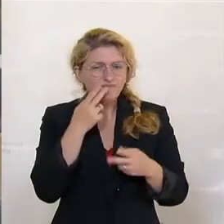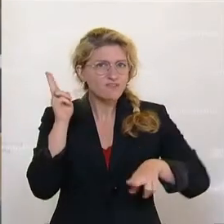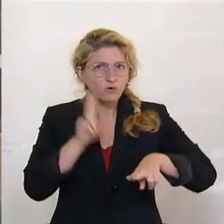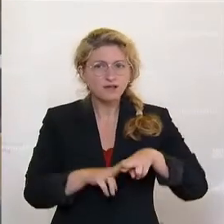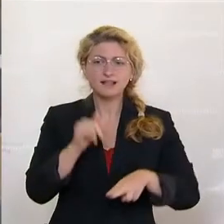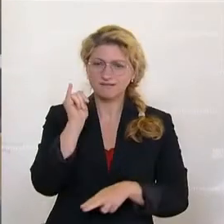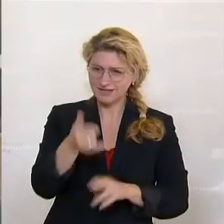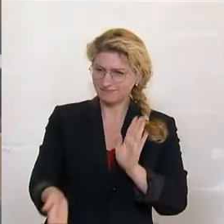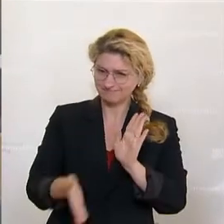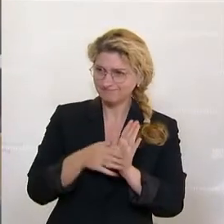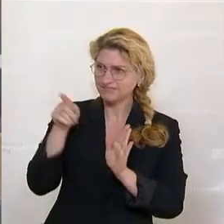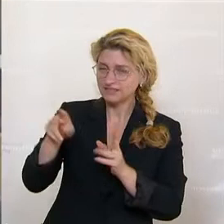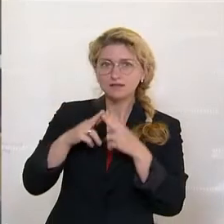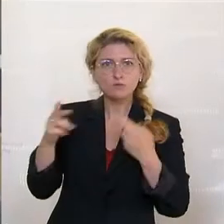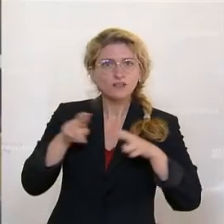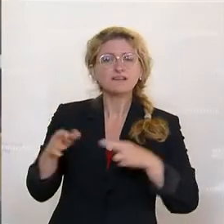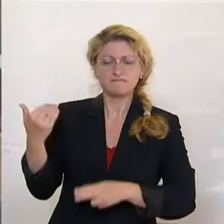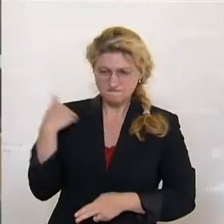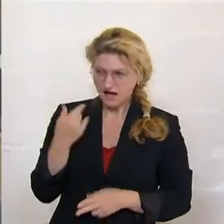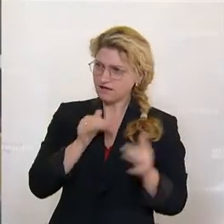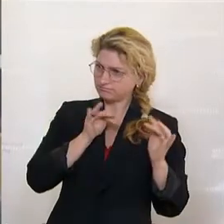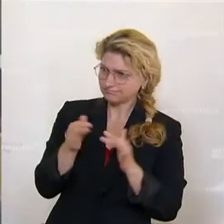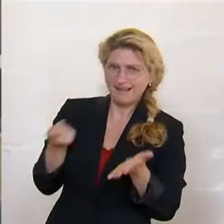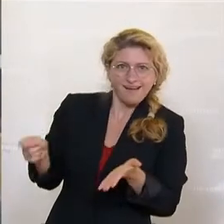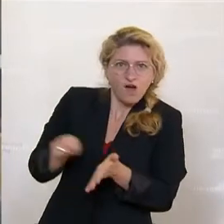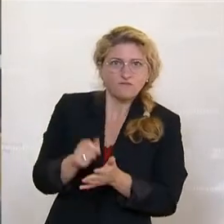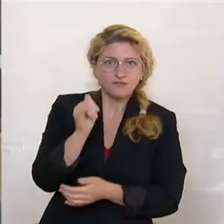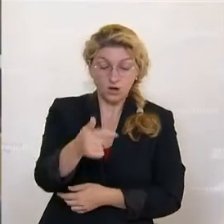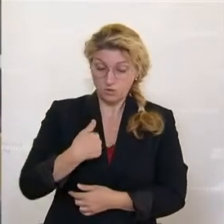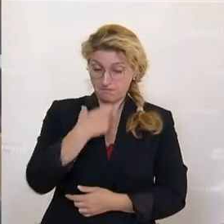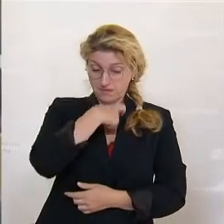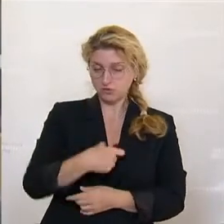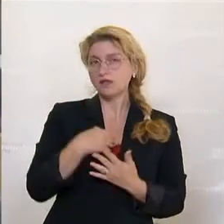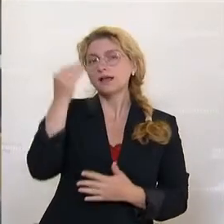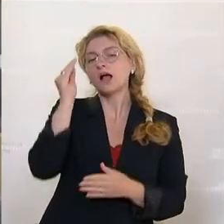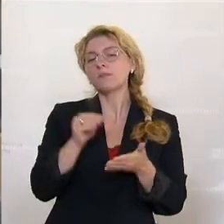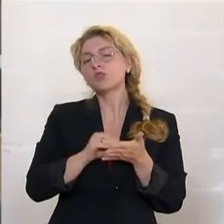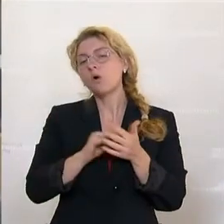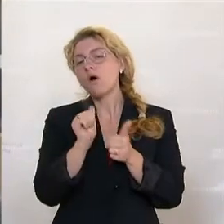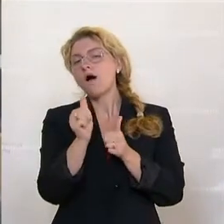Bundesregierung war käuflich. Und ich persönlich glaube, es werden weitere kommen.